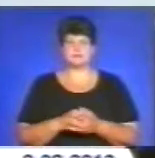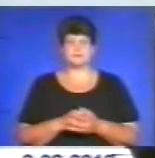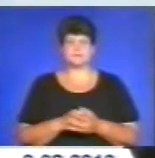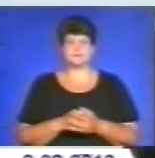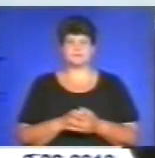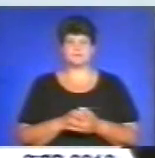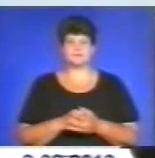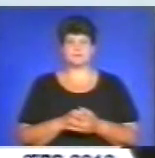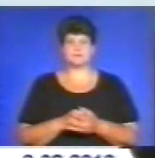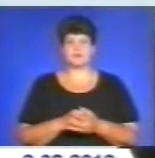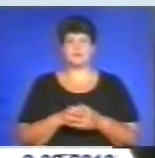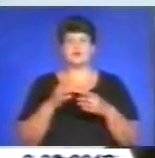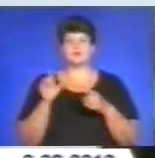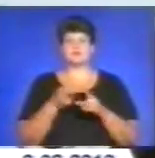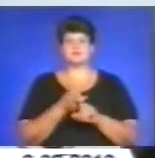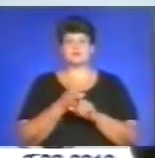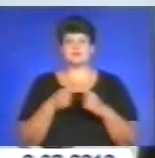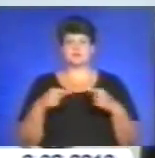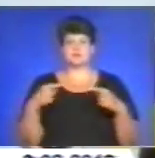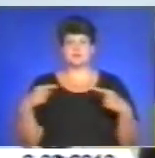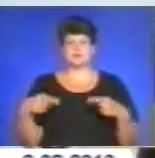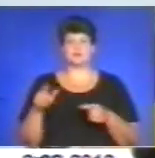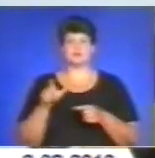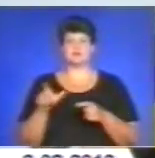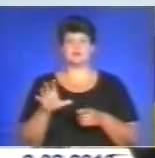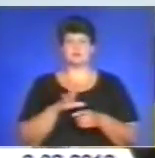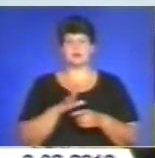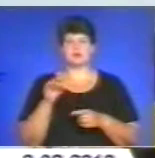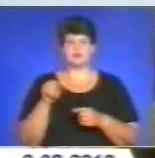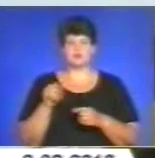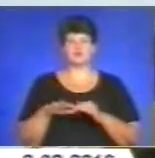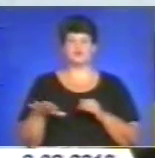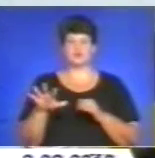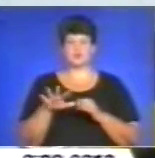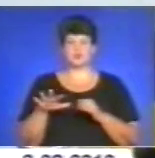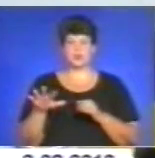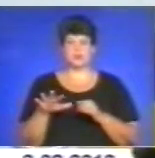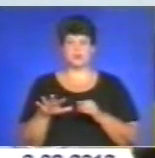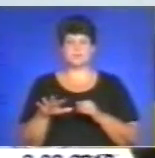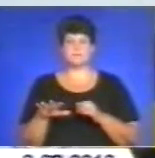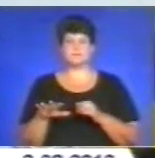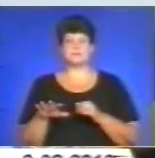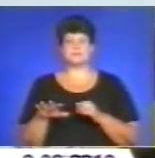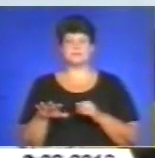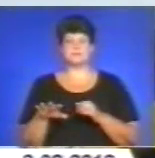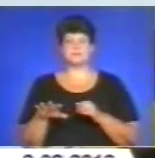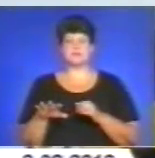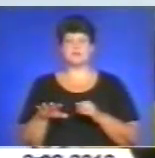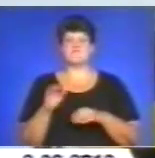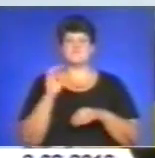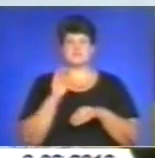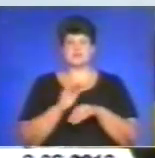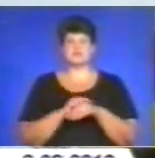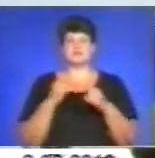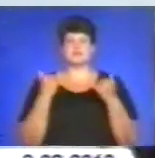касается остальных людей, которые находились непосредственно в зоне, вот они практически в зоне поражения, они фактически